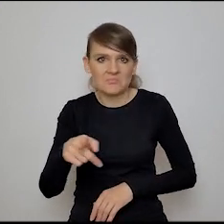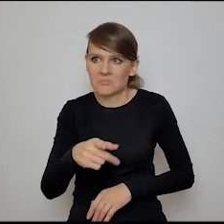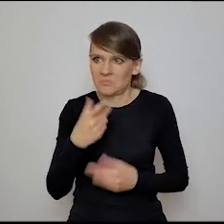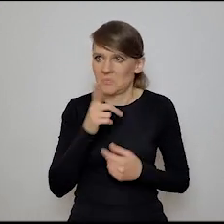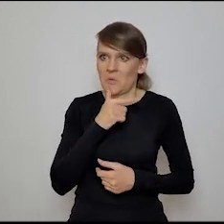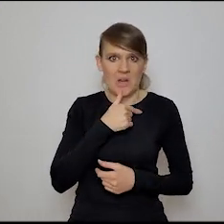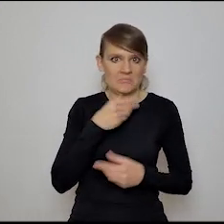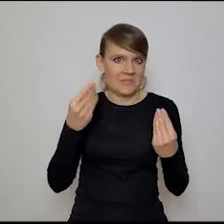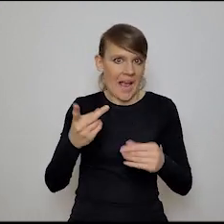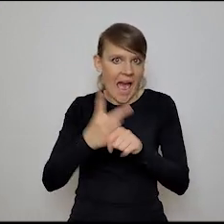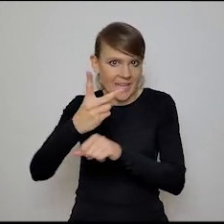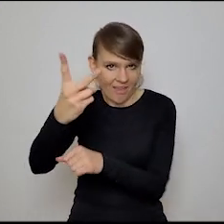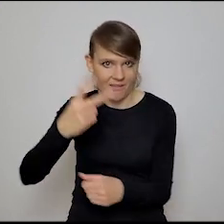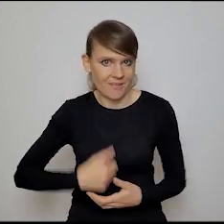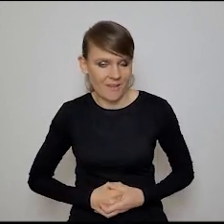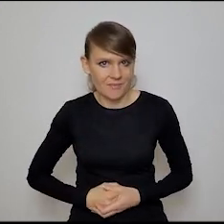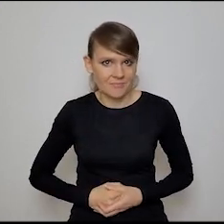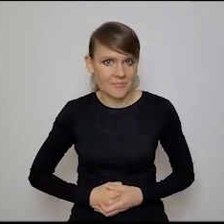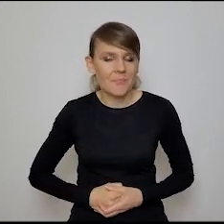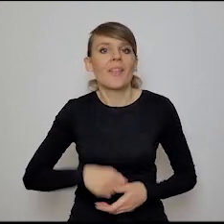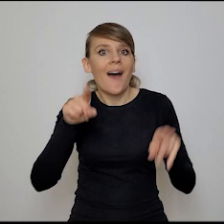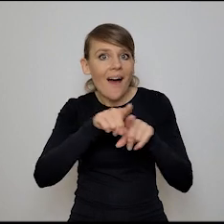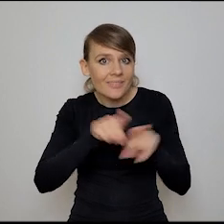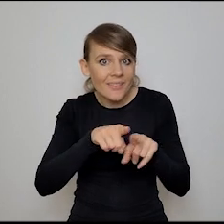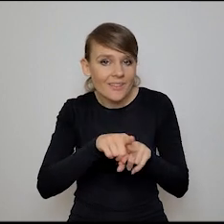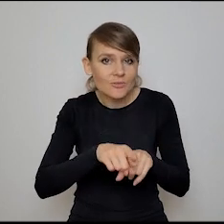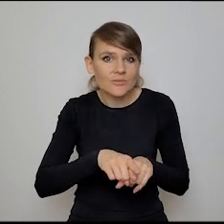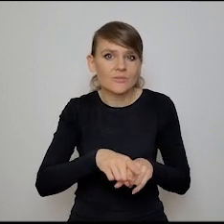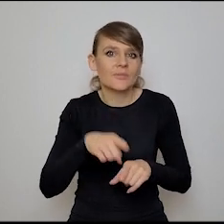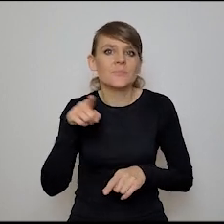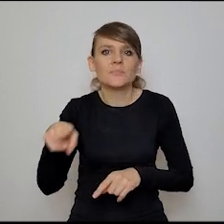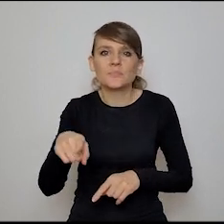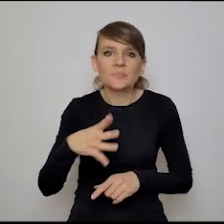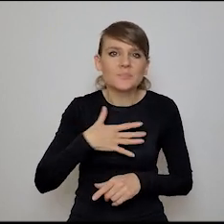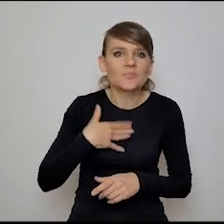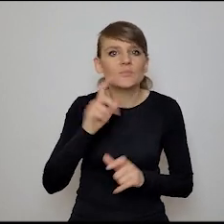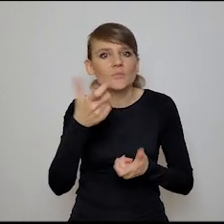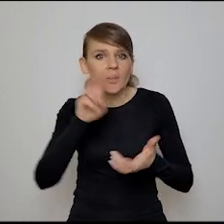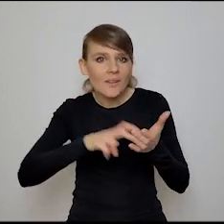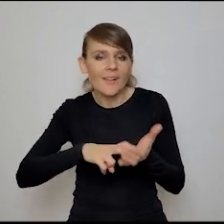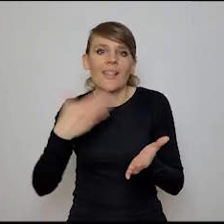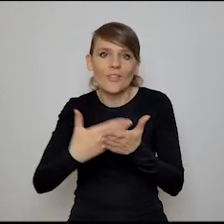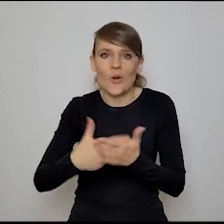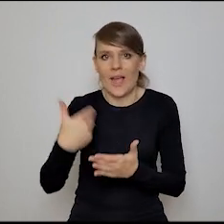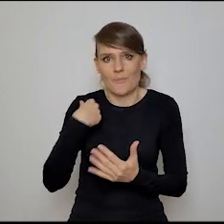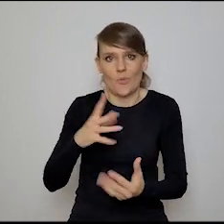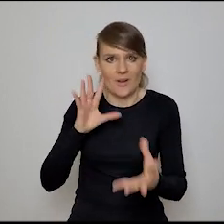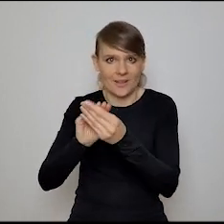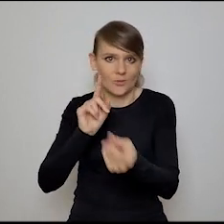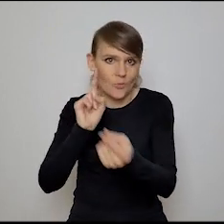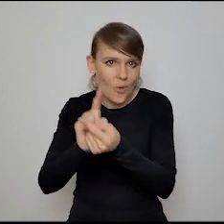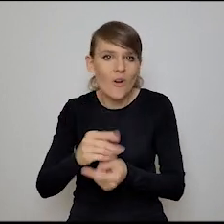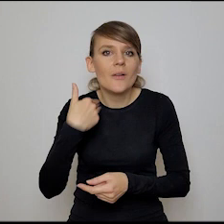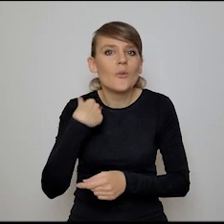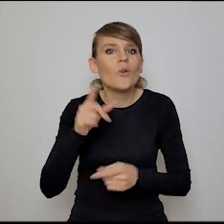spektakularną karierę, a jednocześnie, wiesz, czegoś mu brakuje i dlatego się akurat z nim spotkałem, bo spotkałem się z nim na,